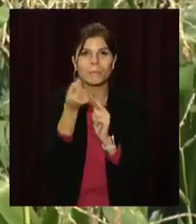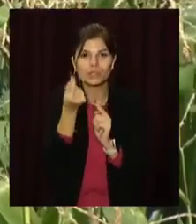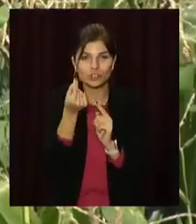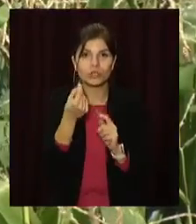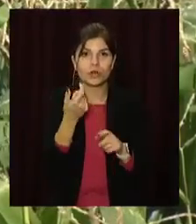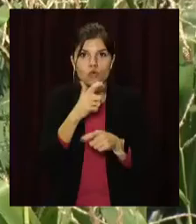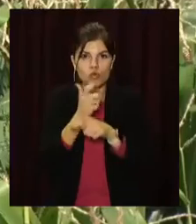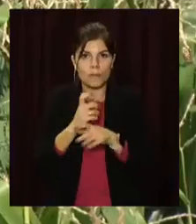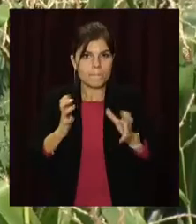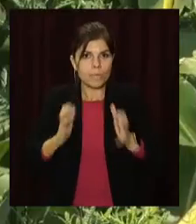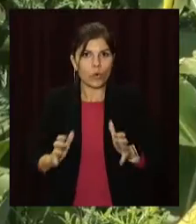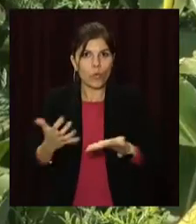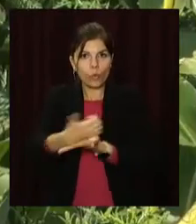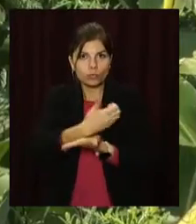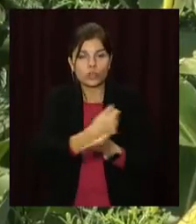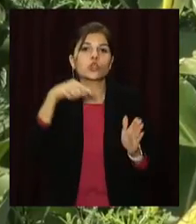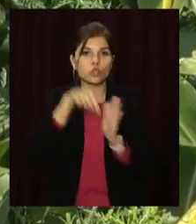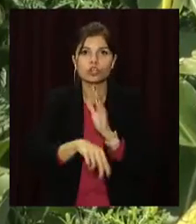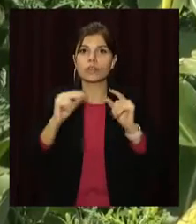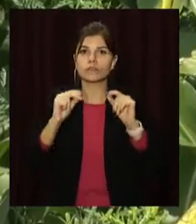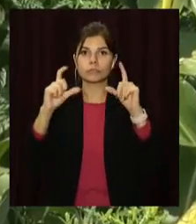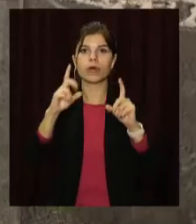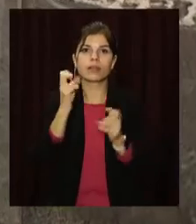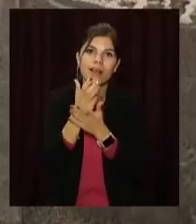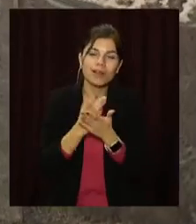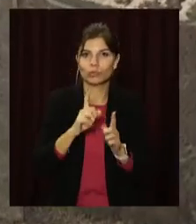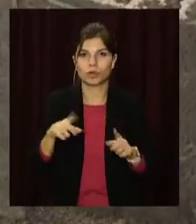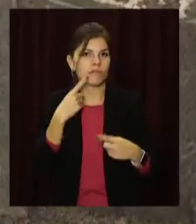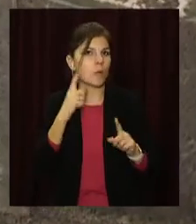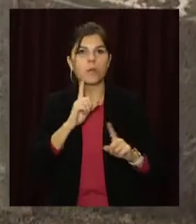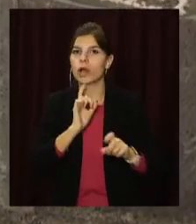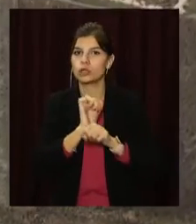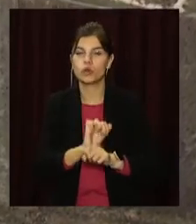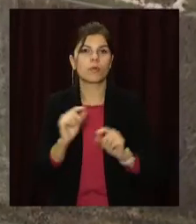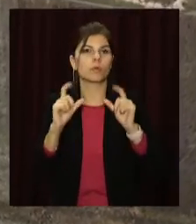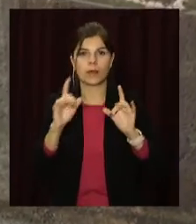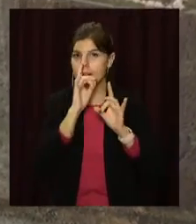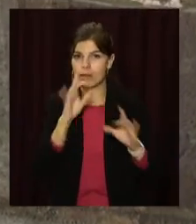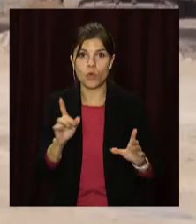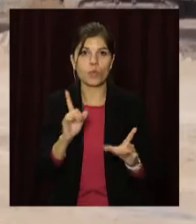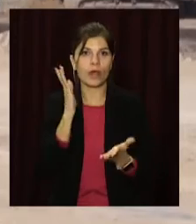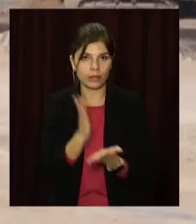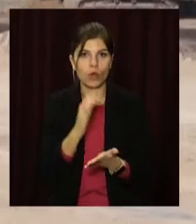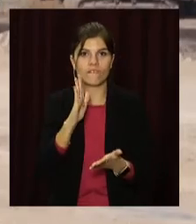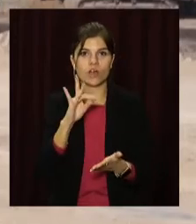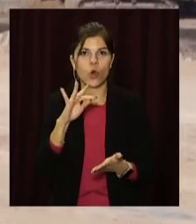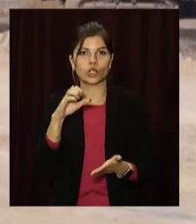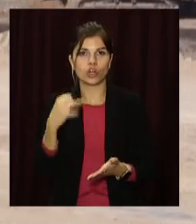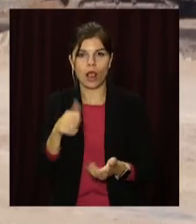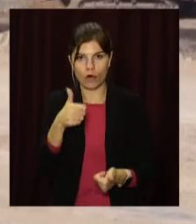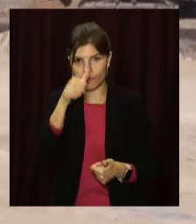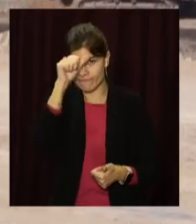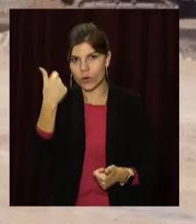Згадали і про Дніпровський аеропорт. Зараз там зводять злітно-посадкову смугу, рульові дорожки та термінал. Зараз щорічний